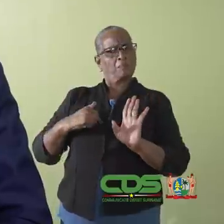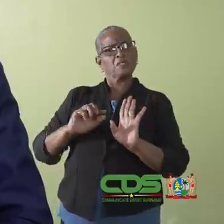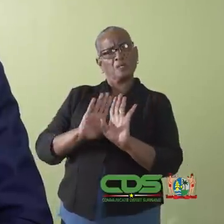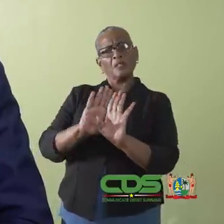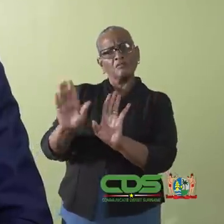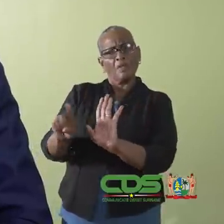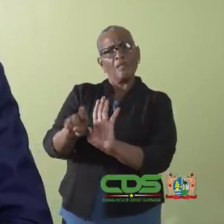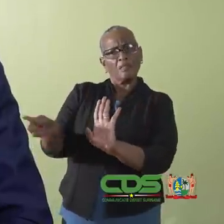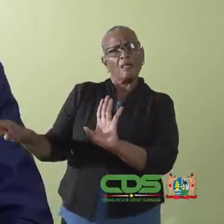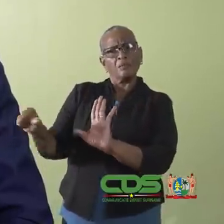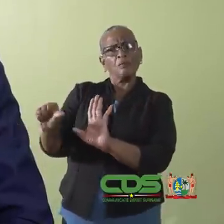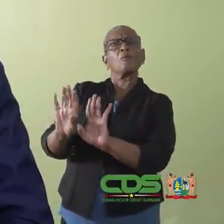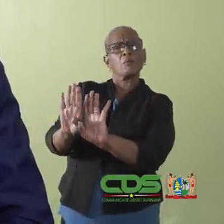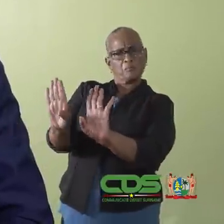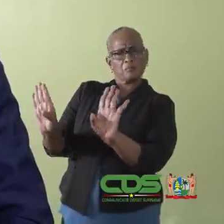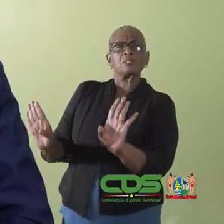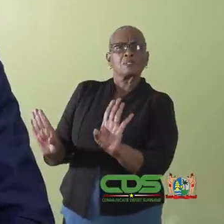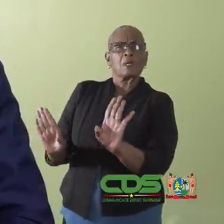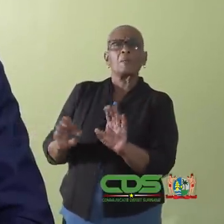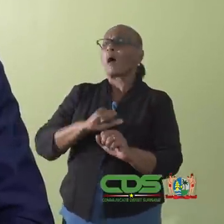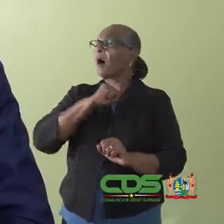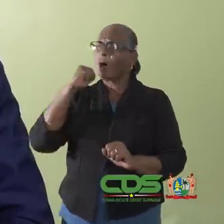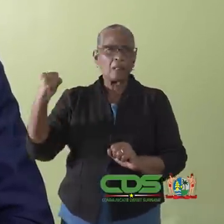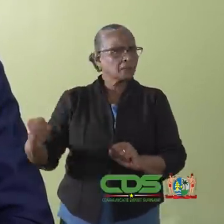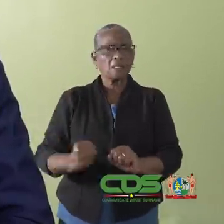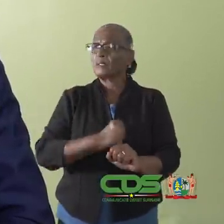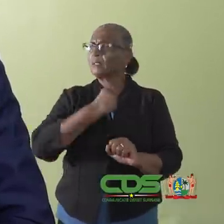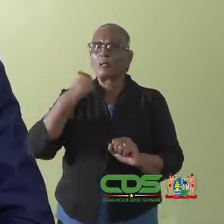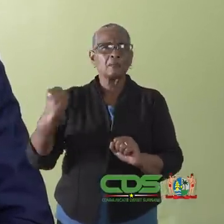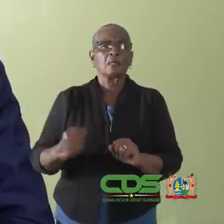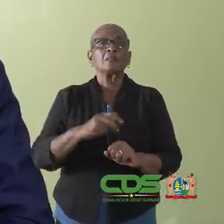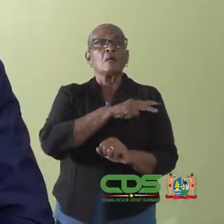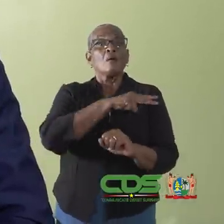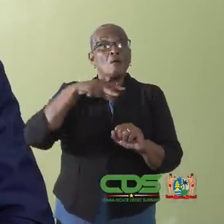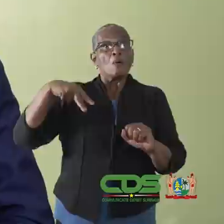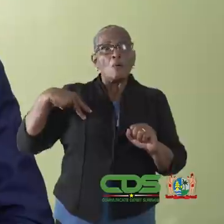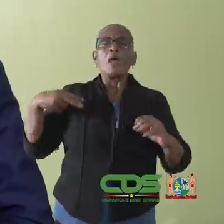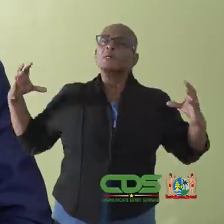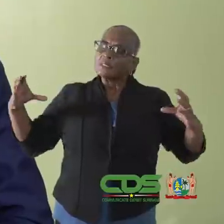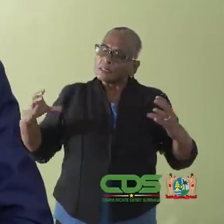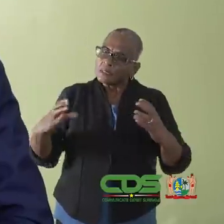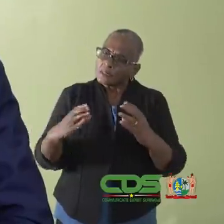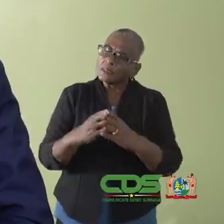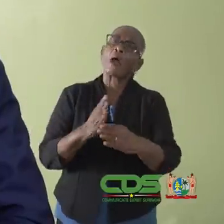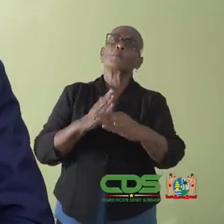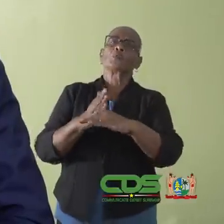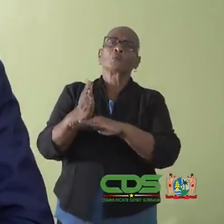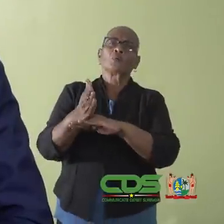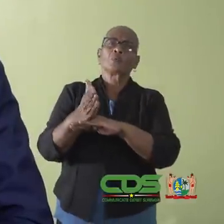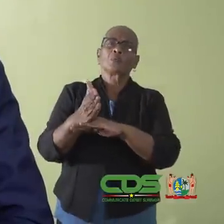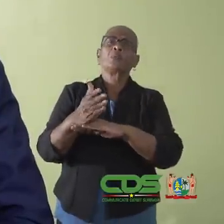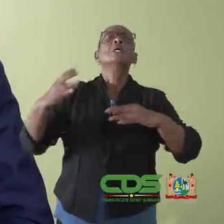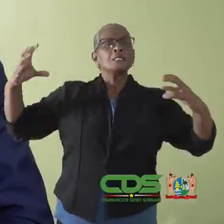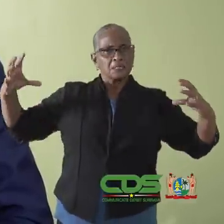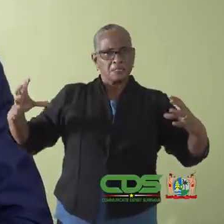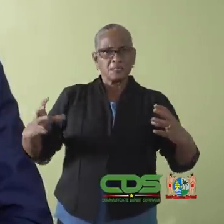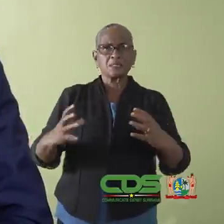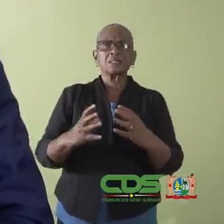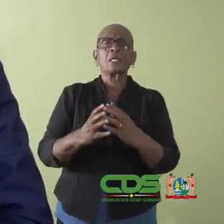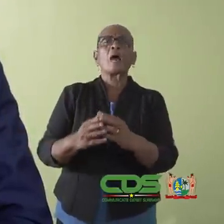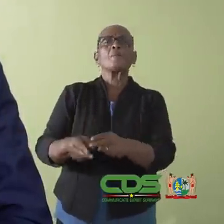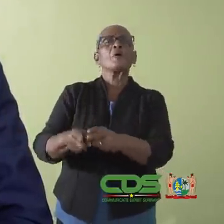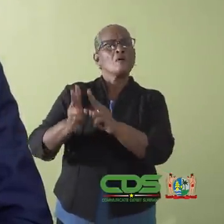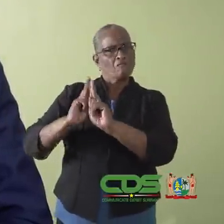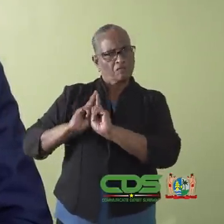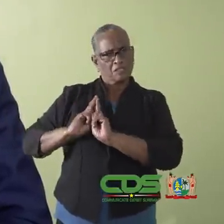Bescherm uzelf en uw naasten onder alle omstandigheden. Wij gaan hier samen doorheen en delen